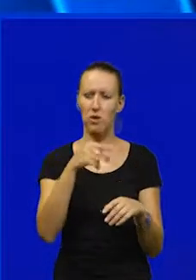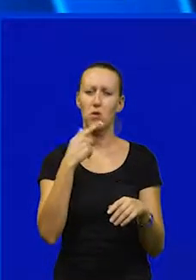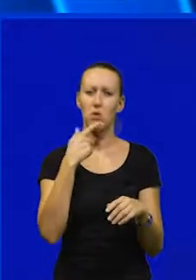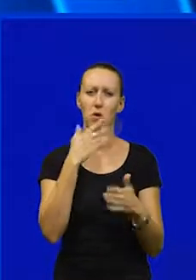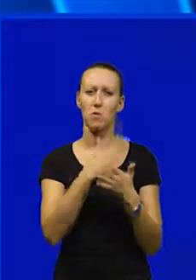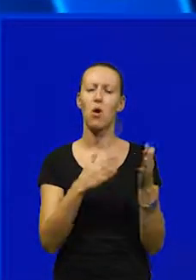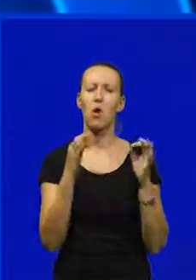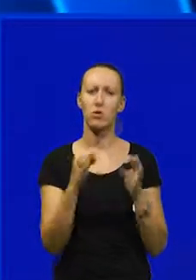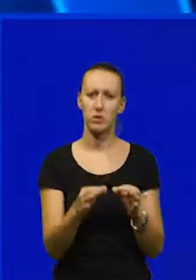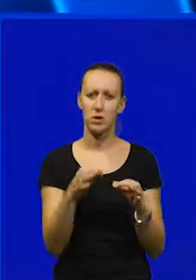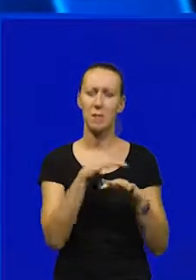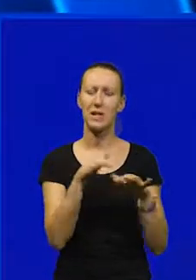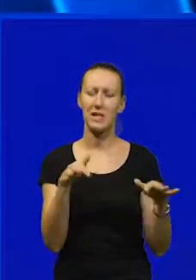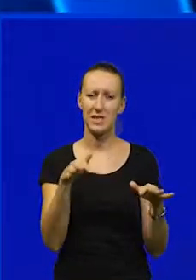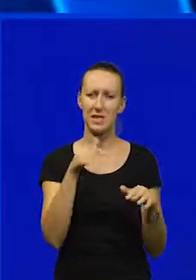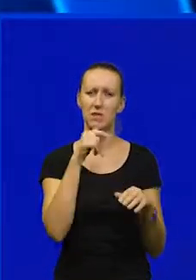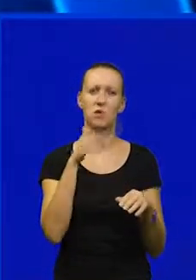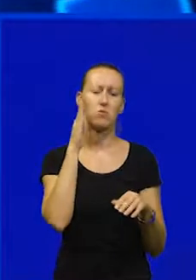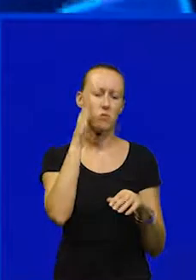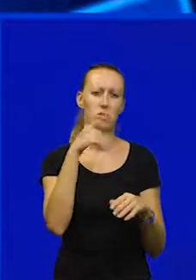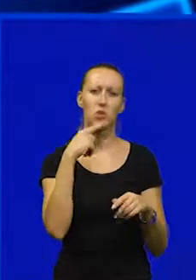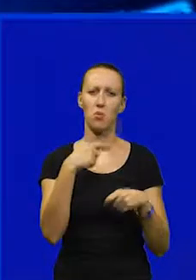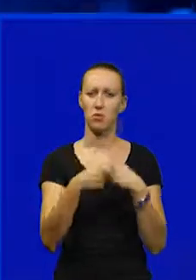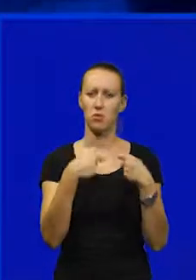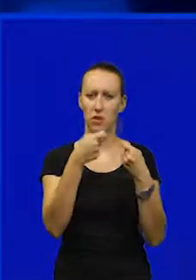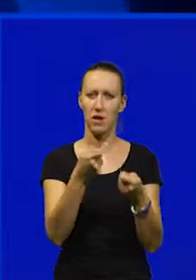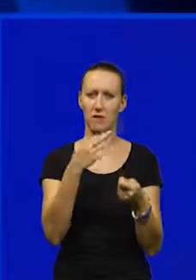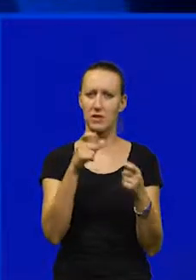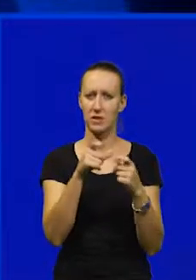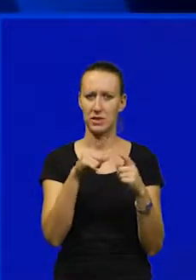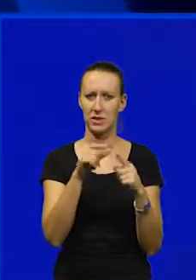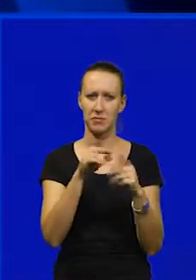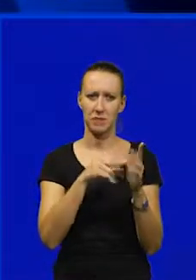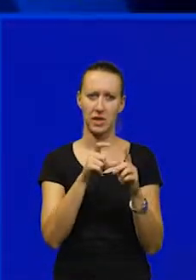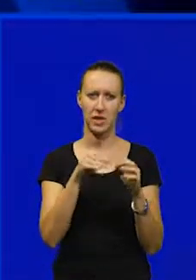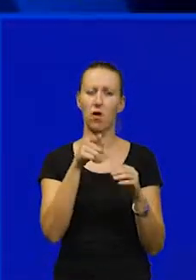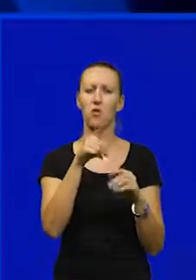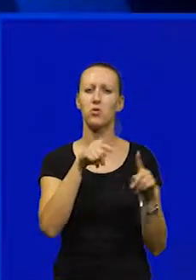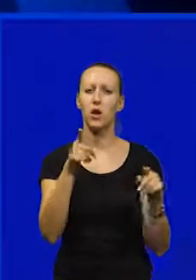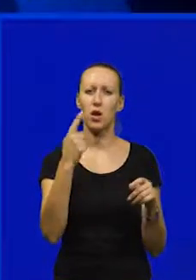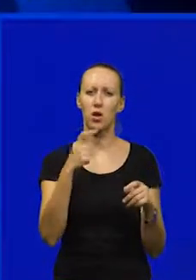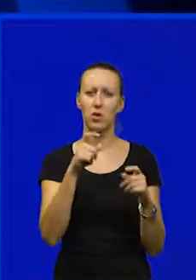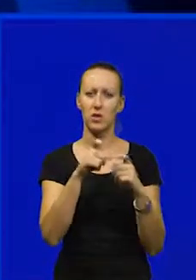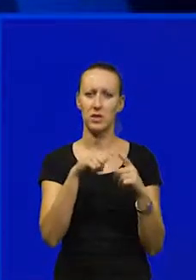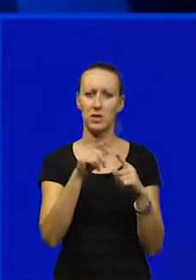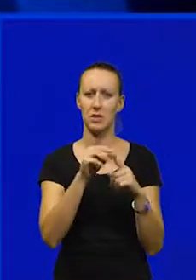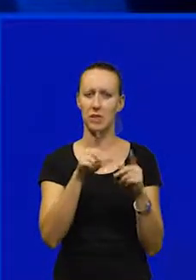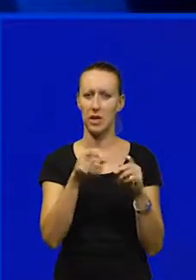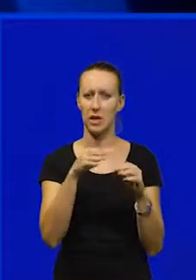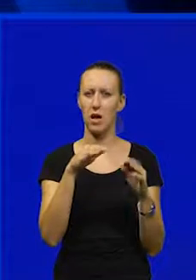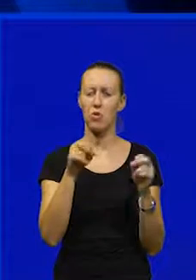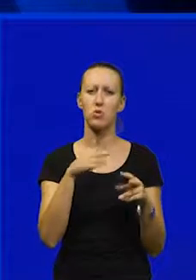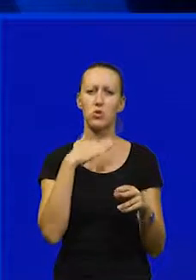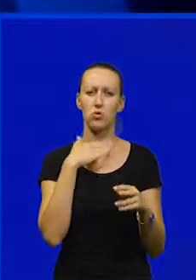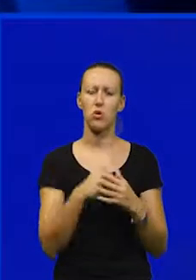popola osiguravaju ministarstvo i budući poslodavac stipendista. Ovo su neki od stipendista pulske škole.